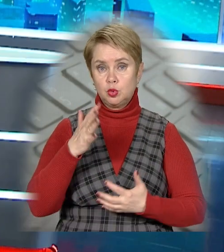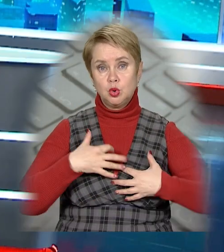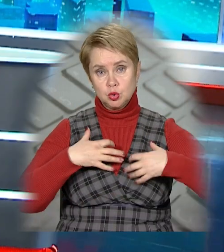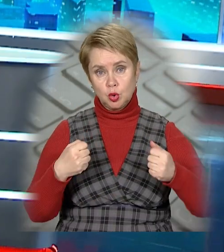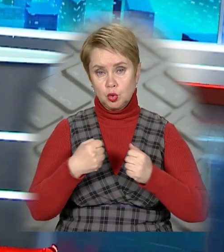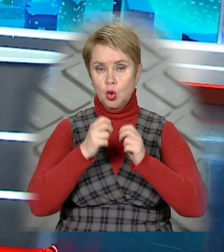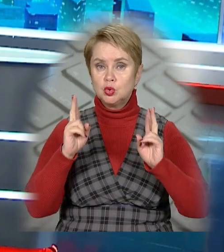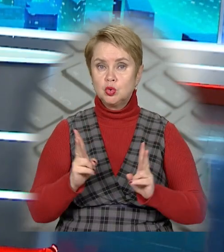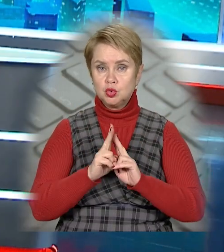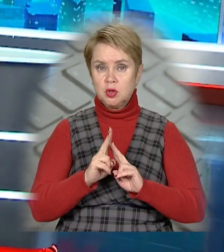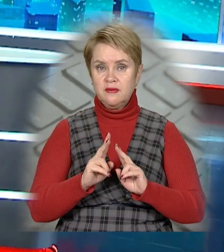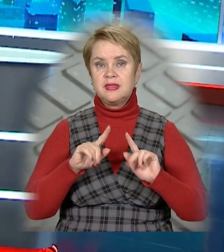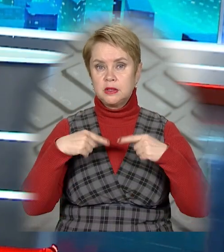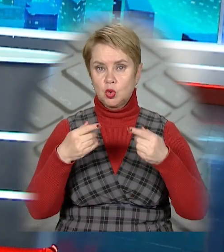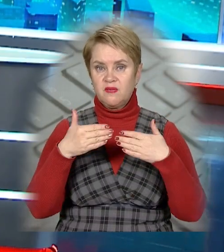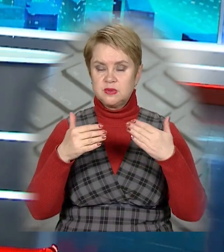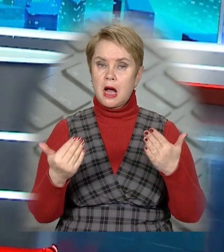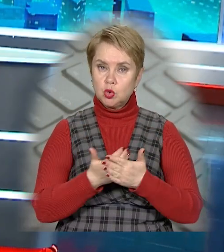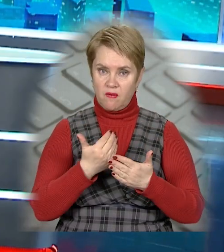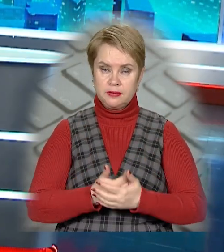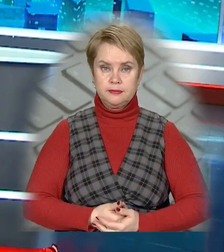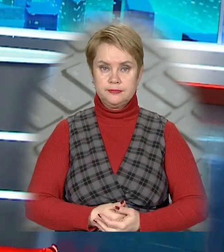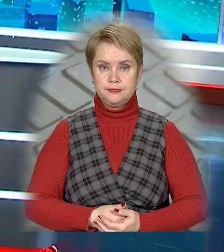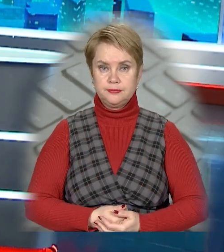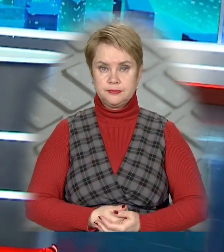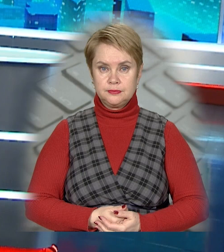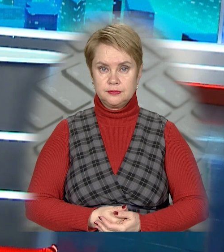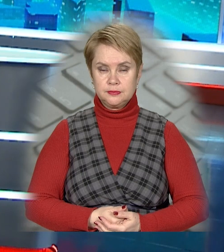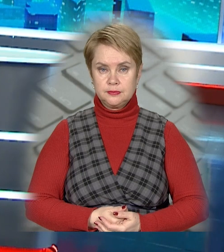Будьте здорові та до зустрічі вже у наступних випусках новин.